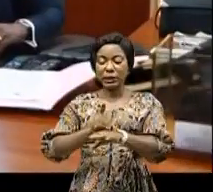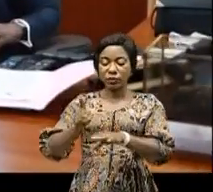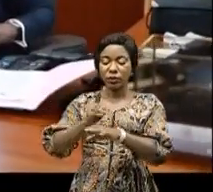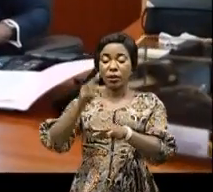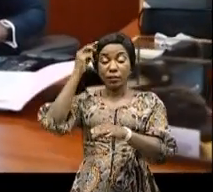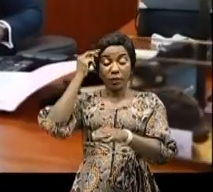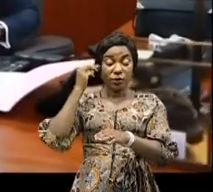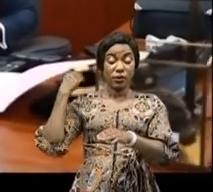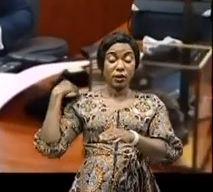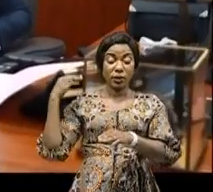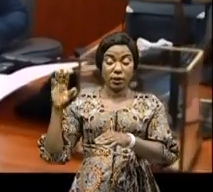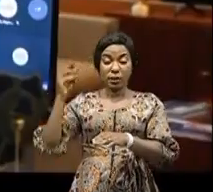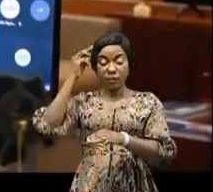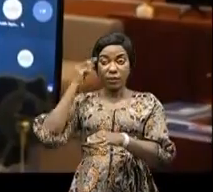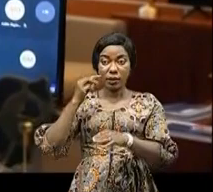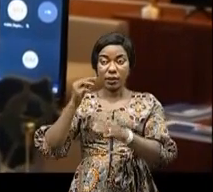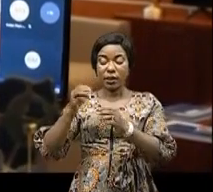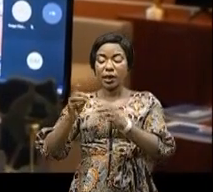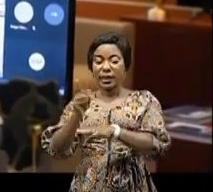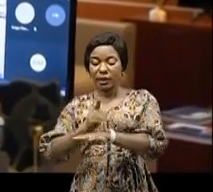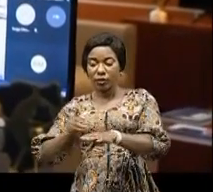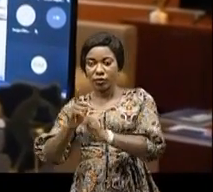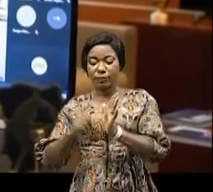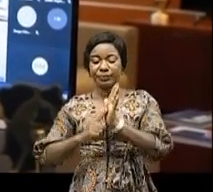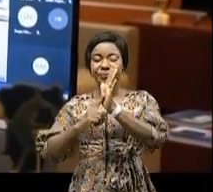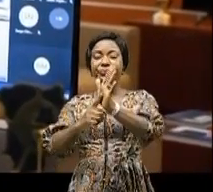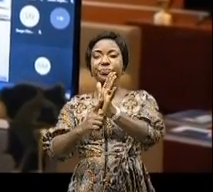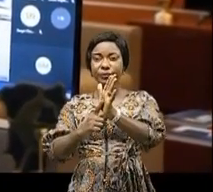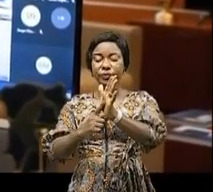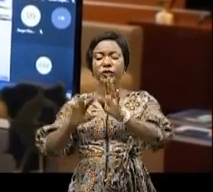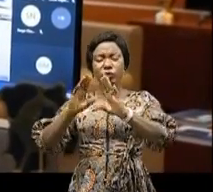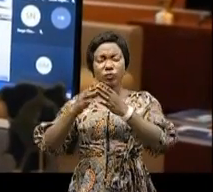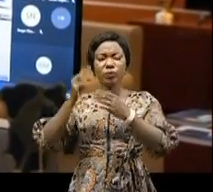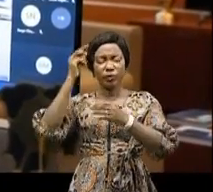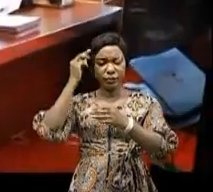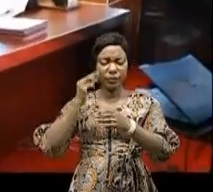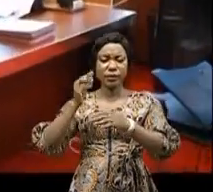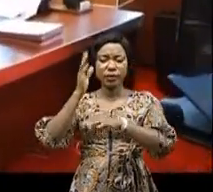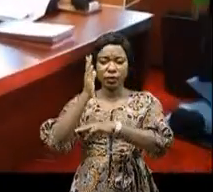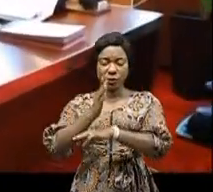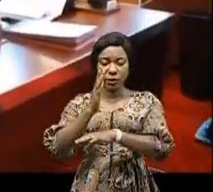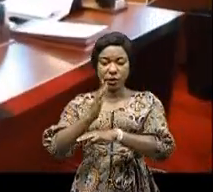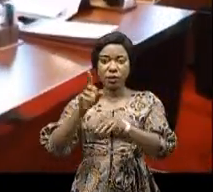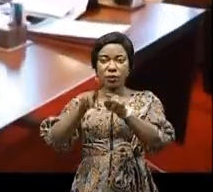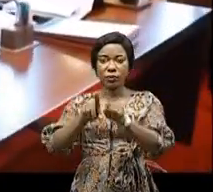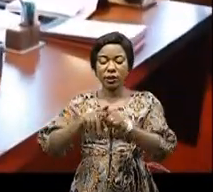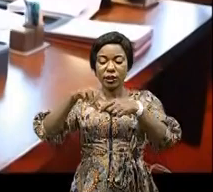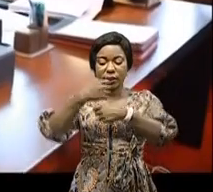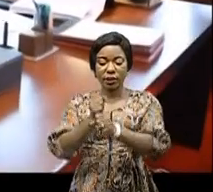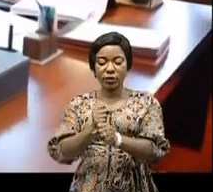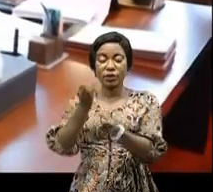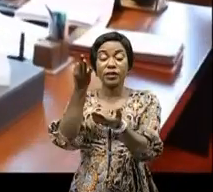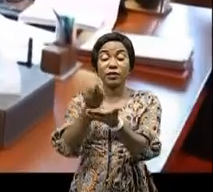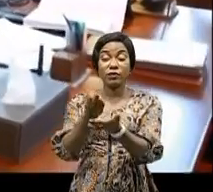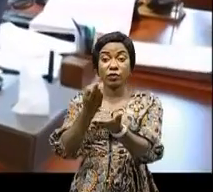de l'aménagement du territoire, a présenté à l'attention du Conseil le grand ligne du projet de décret portant création d'un fonds national